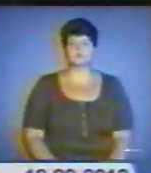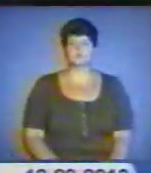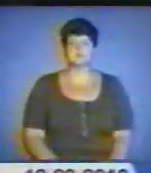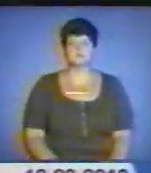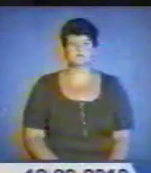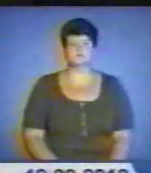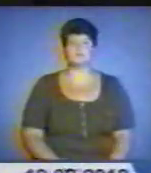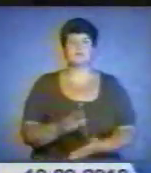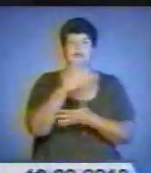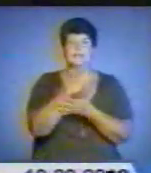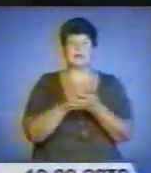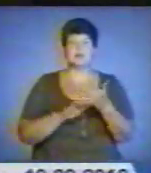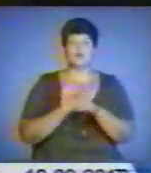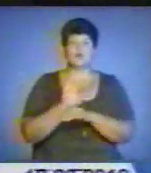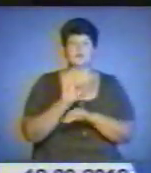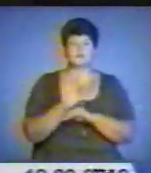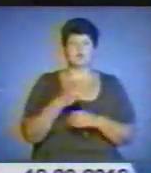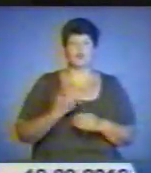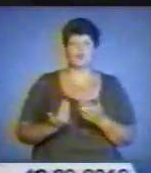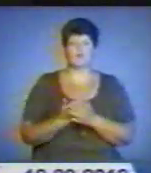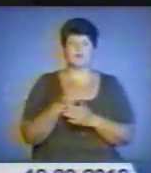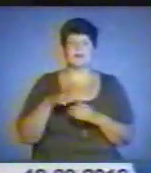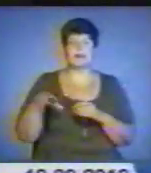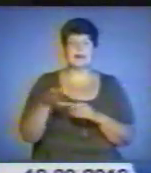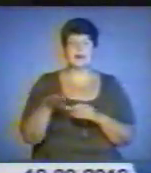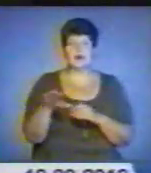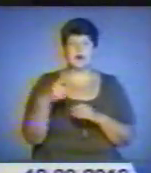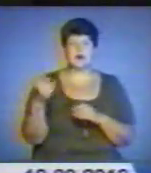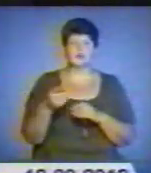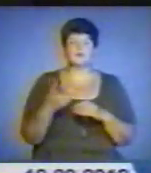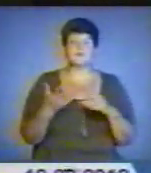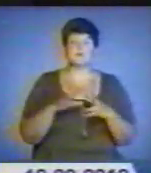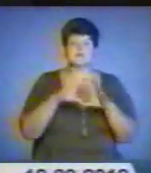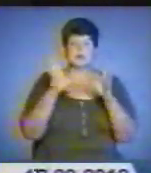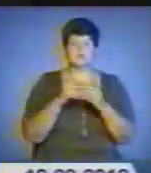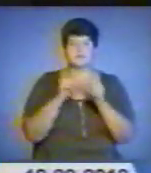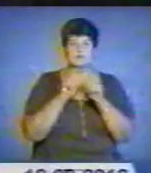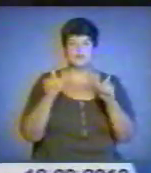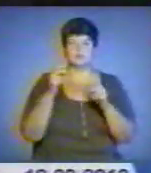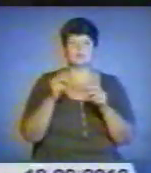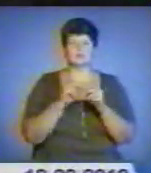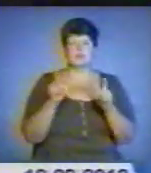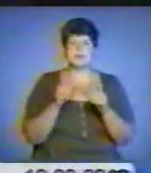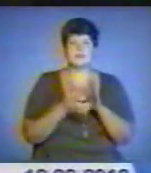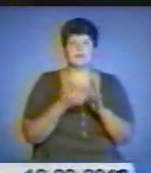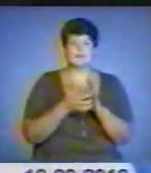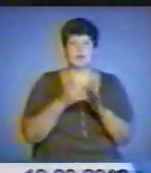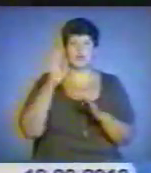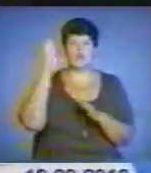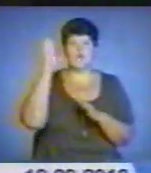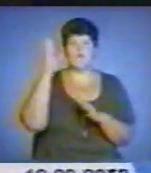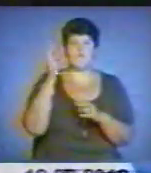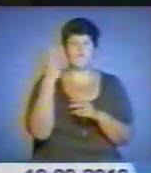Далі у випуску новини Краю. У загальноосвітніх навчальних закладах Тернопільщини не вистачає вогнегасників.